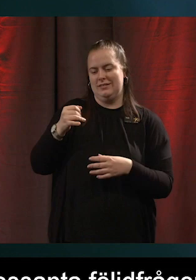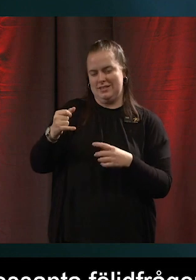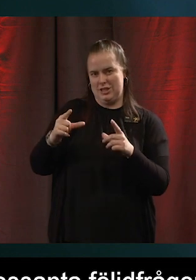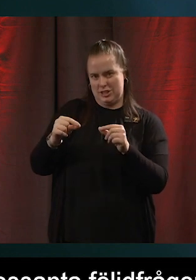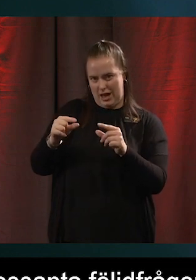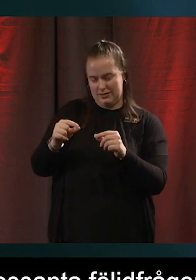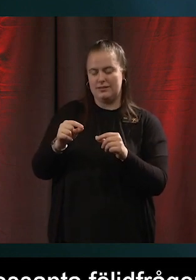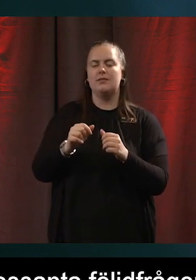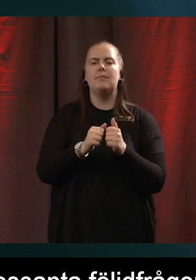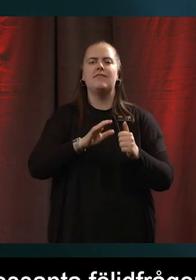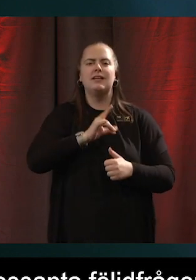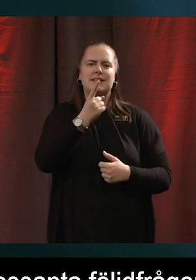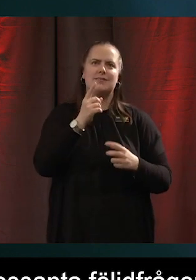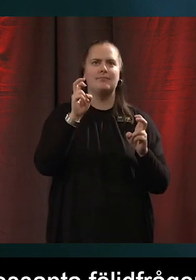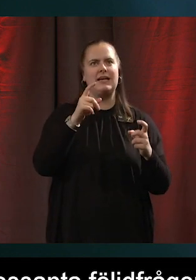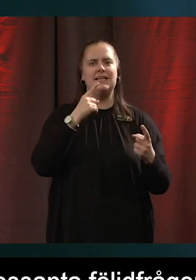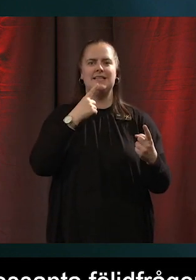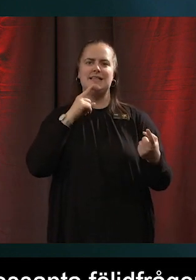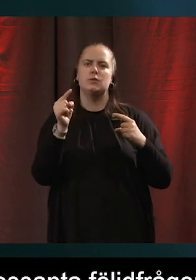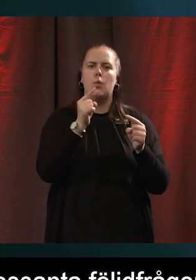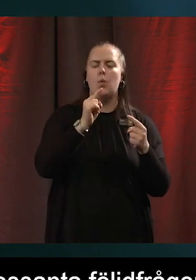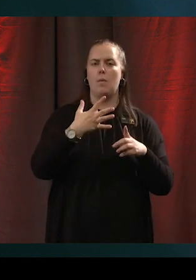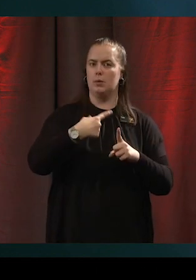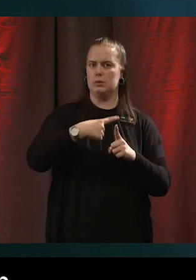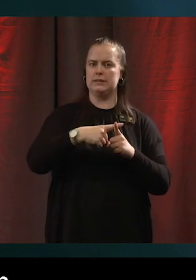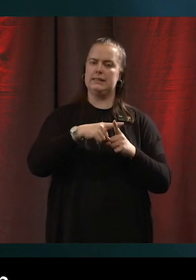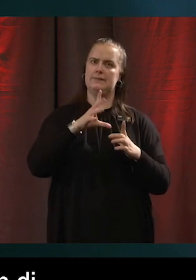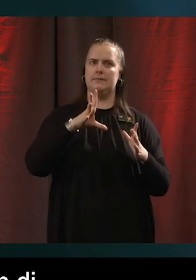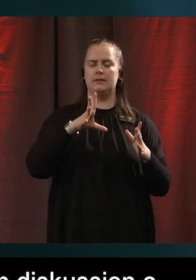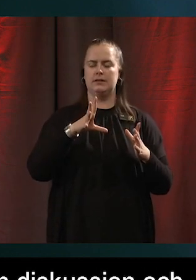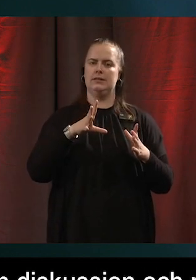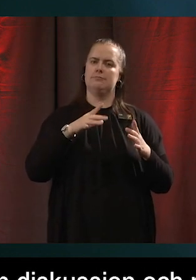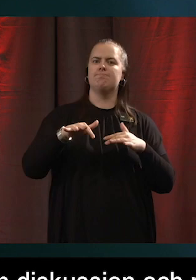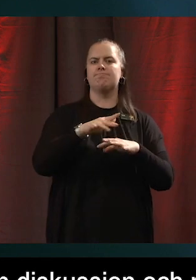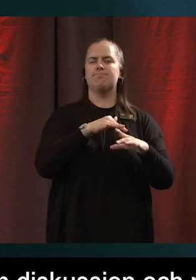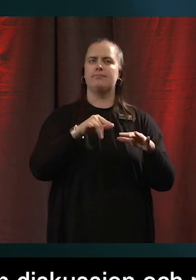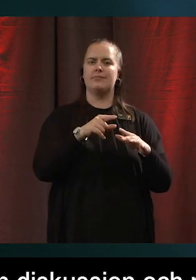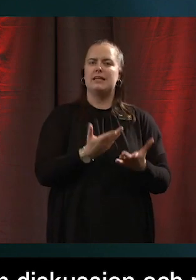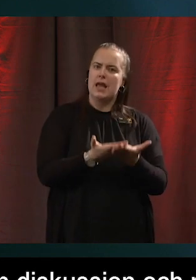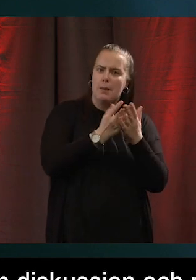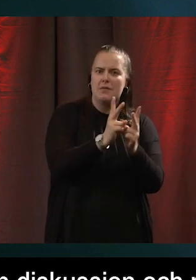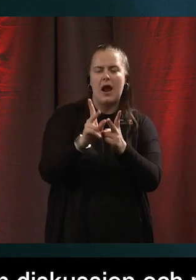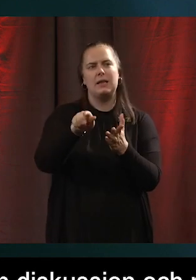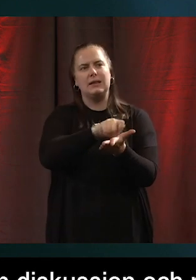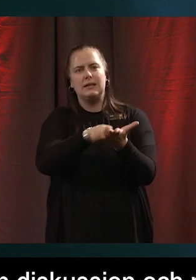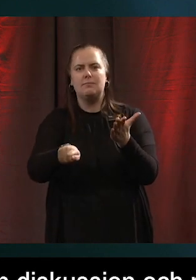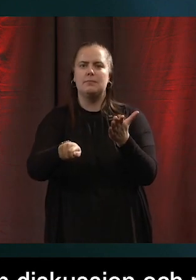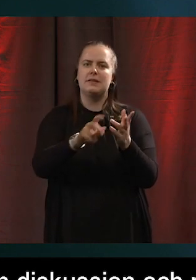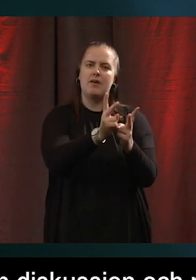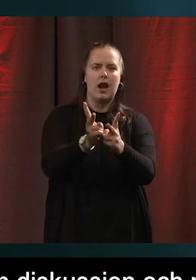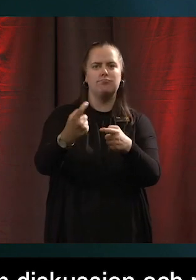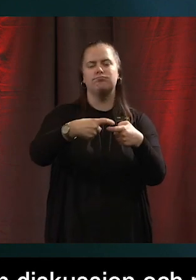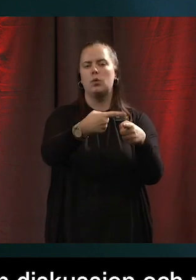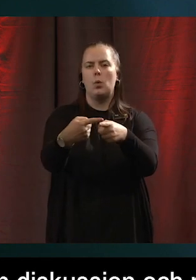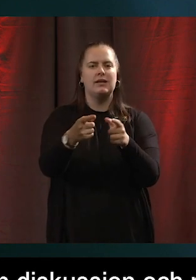finns också en diskussion och en positiv anda i chatten där man hjälper varandra, man tipsar varandra om olika saker och man